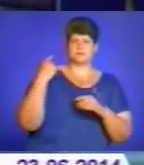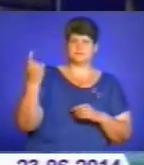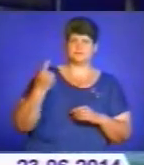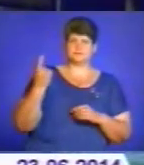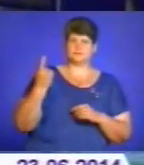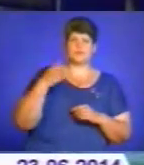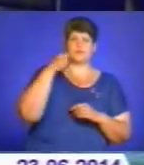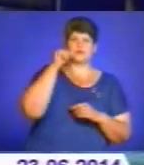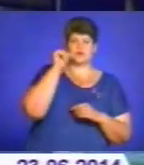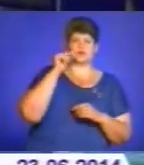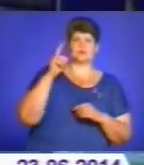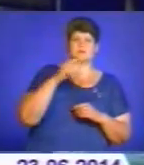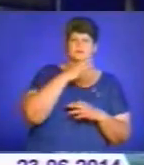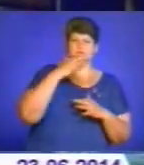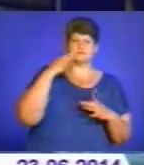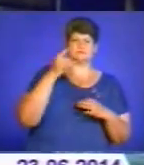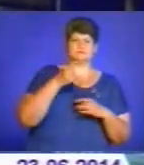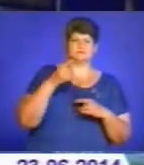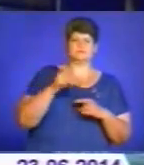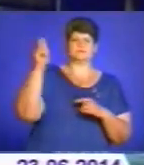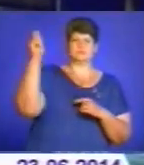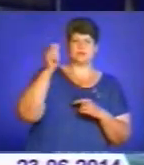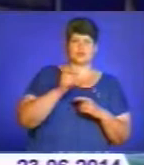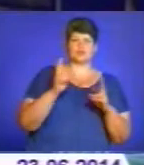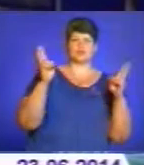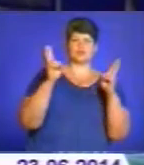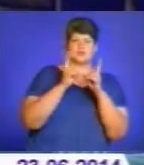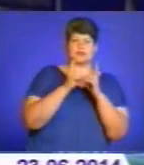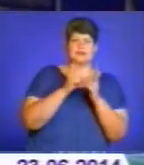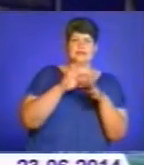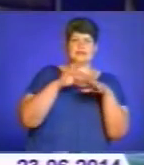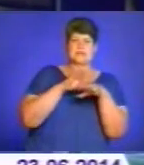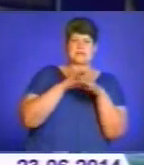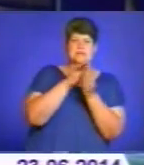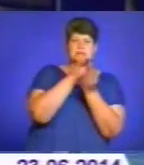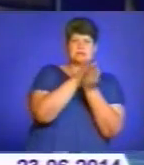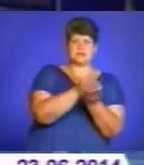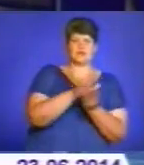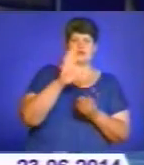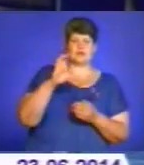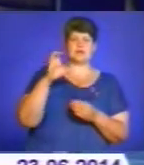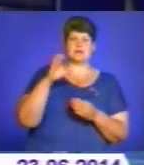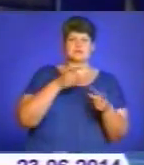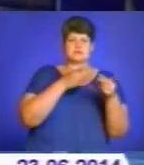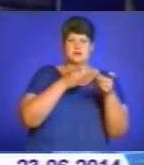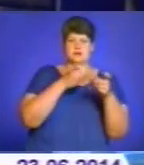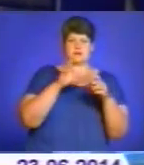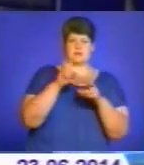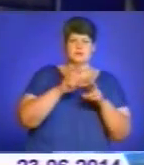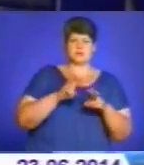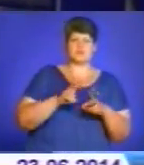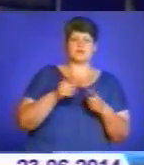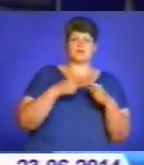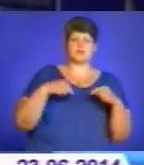Учора сотні тернополяни жителів краю приїхали, щоб зустріти тіло солдата Віктора Семчука, розвідника снайпера, розвідувального